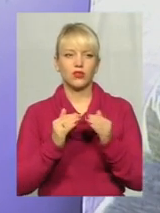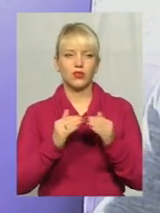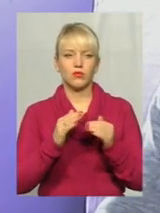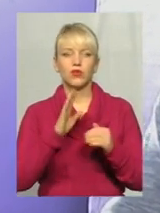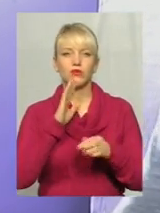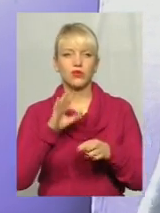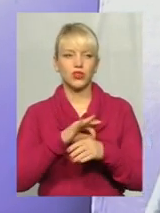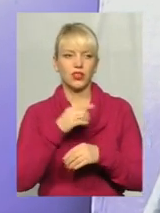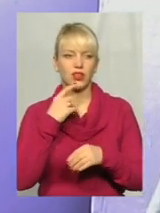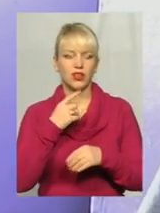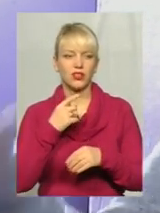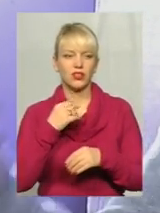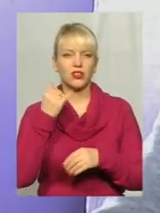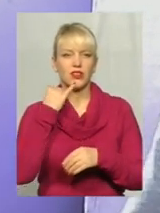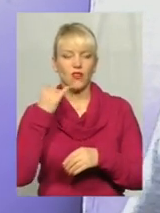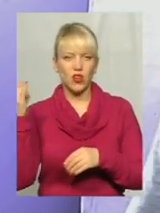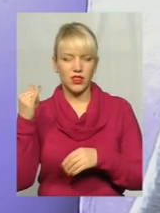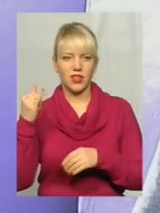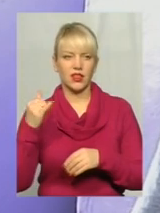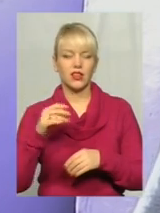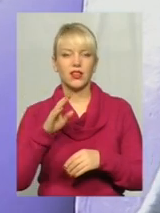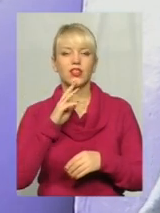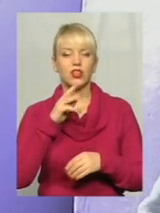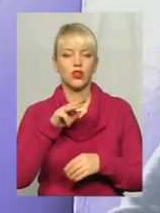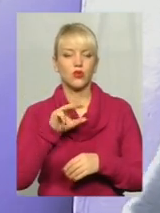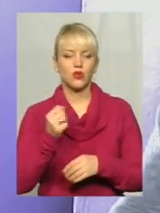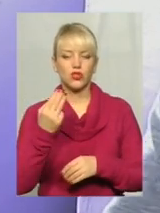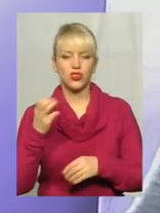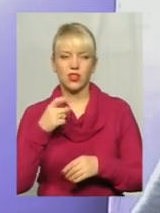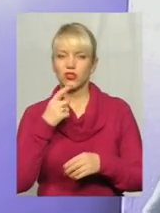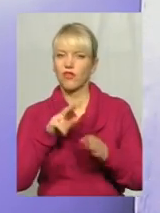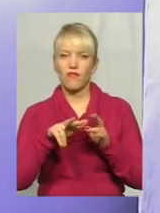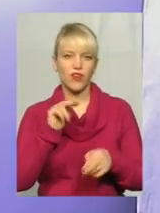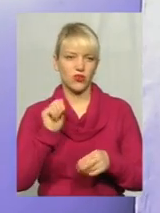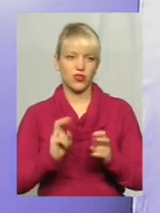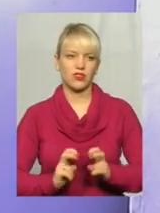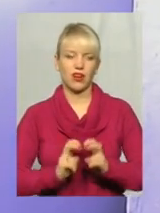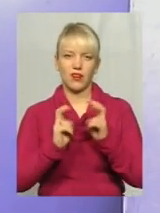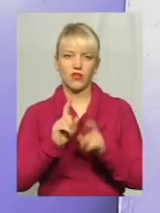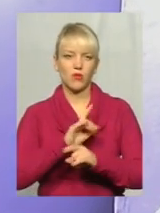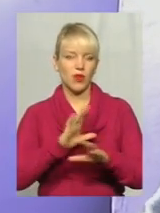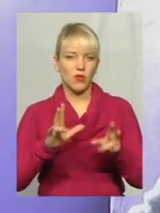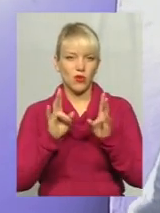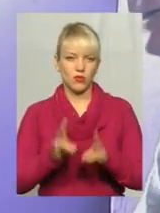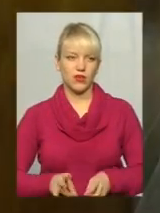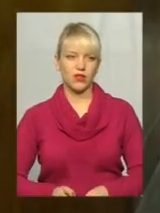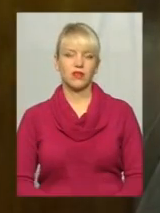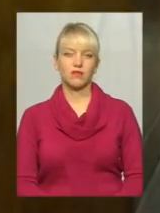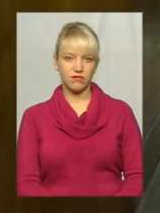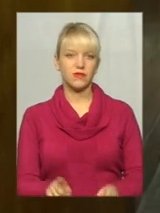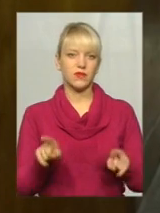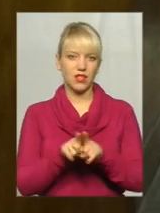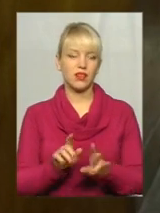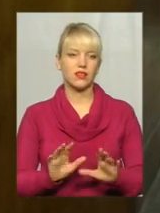дзвонили, каже, що виключить ліфт, бо то ж біда буде. Сталася біда. В